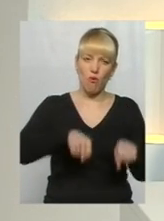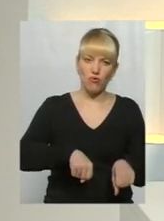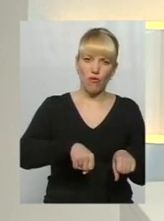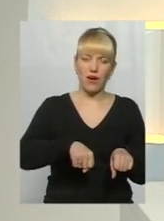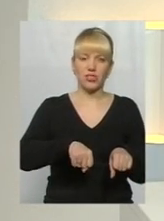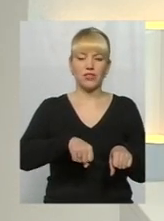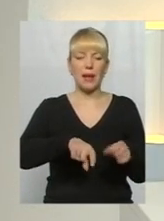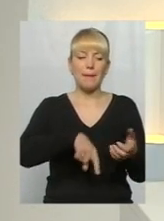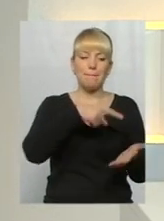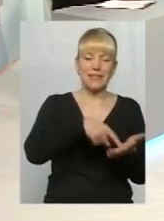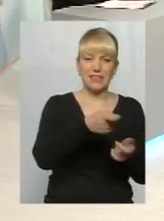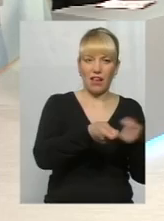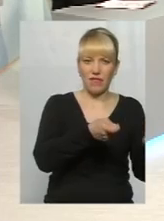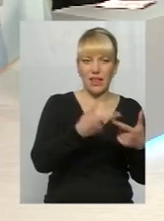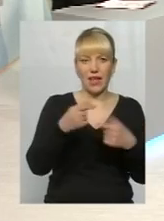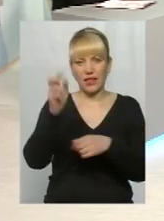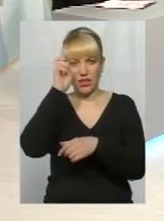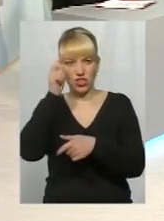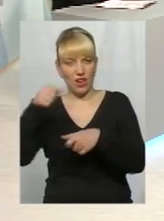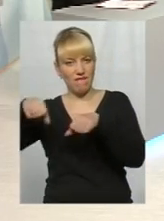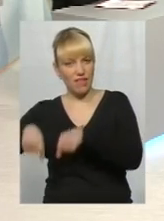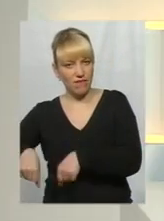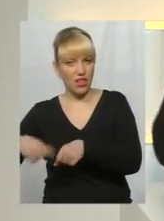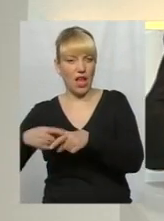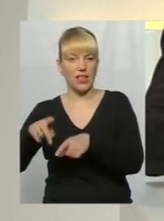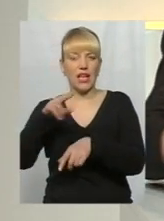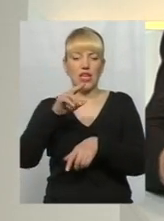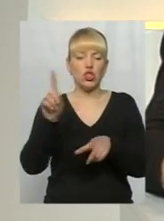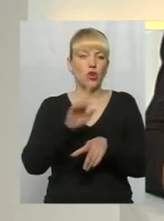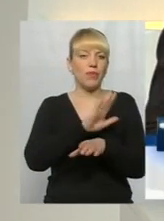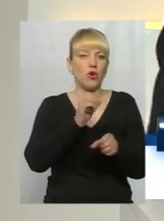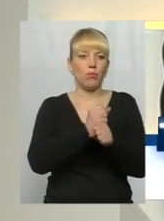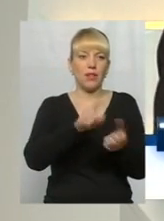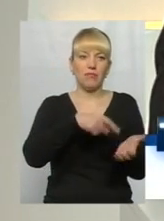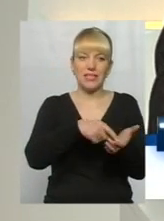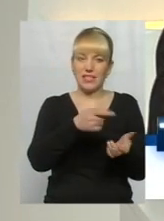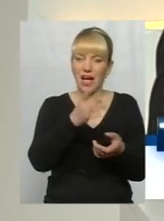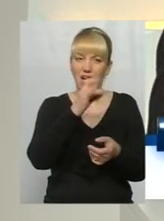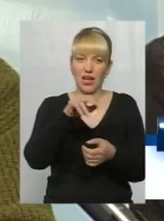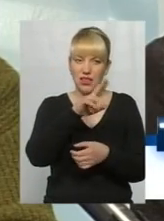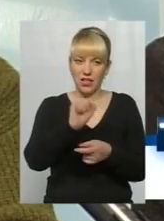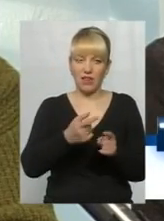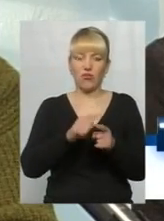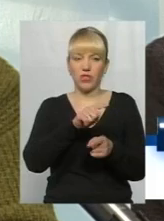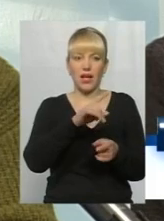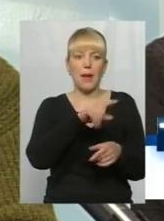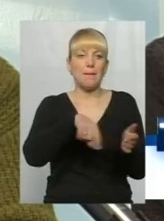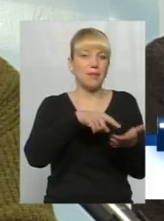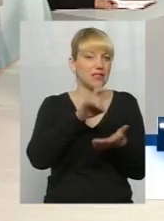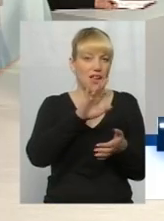міської влади, де державної. Тому, що б не робила міська рада, ну, по-перше, міська рада, вона залежна від